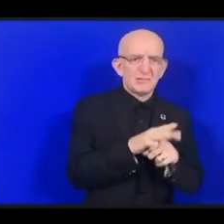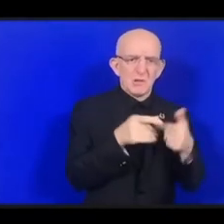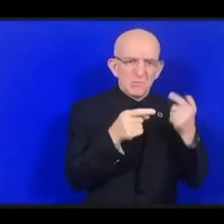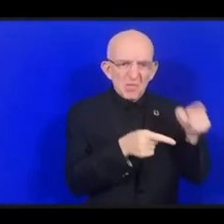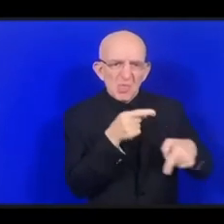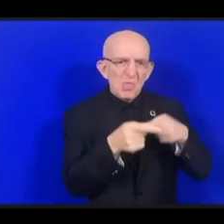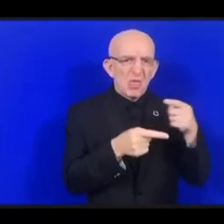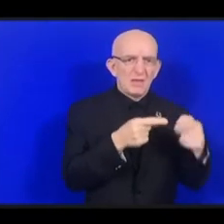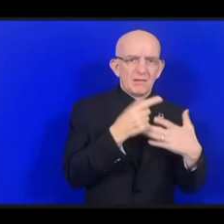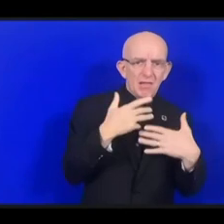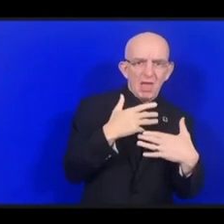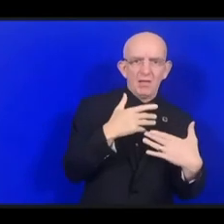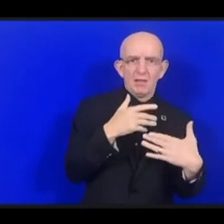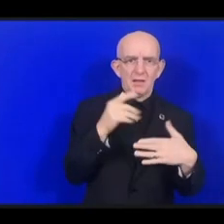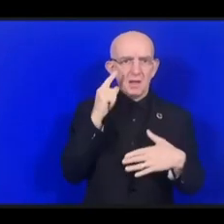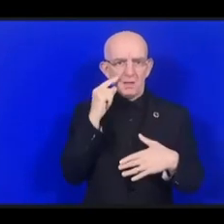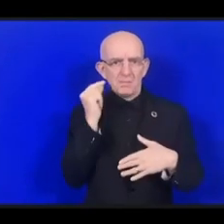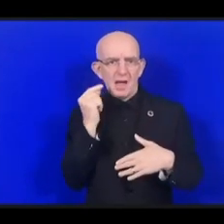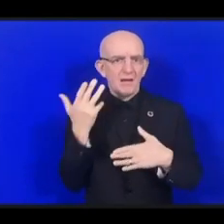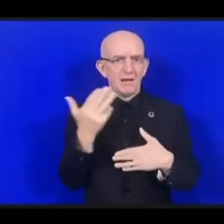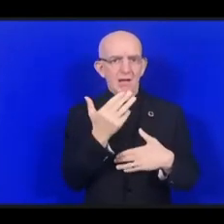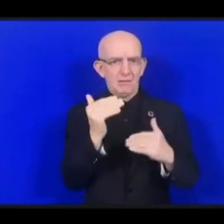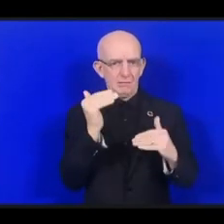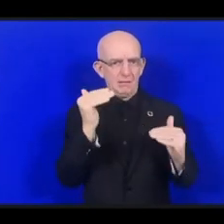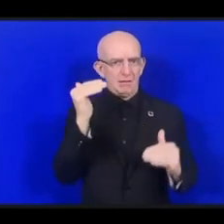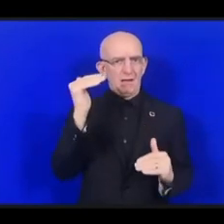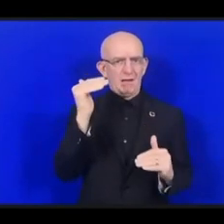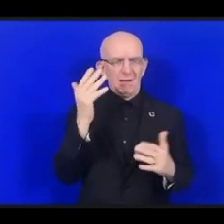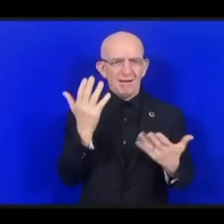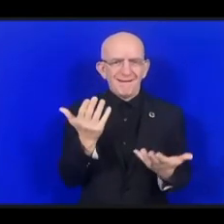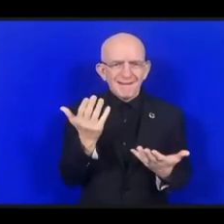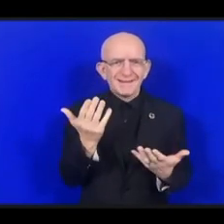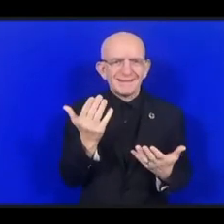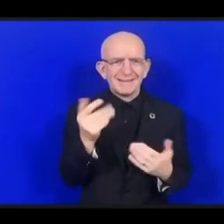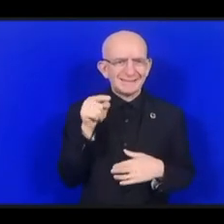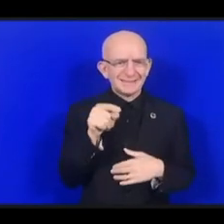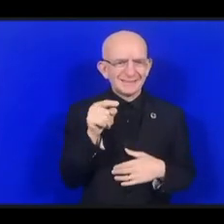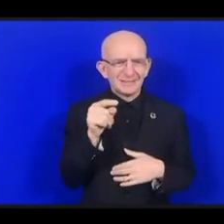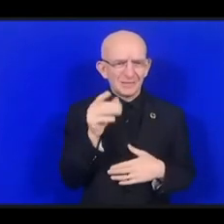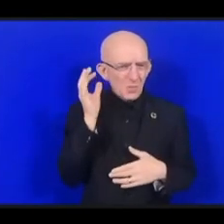и просто ложь распространяется в интернете как